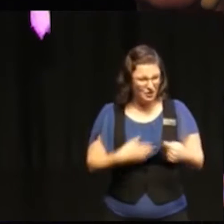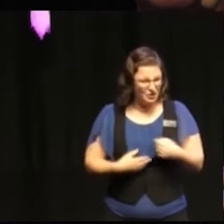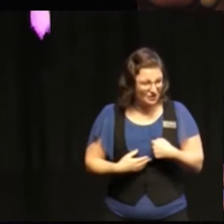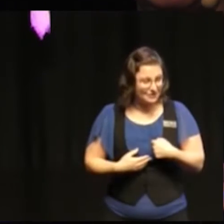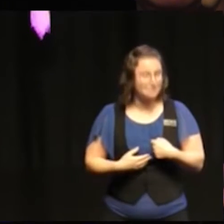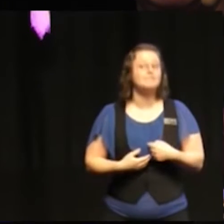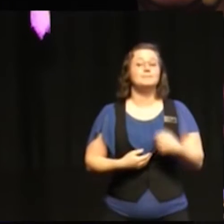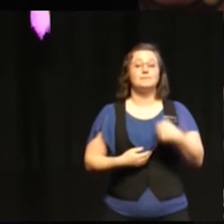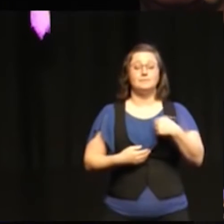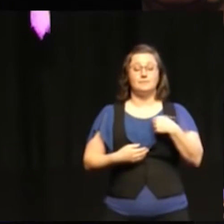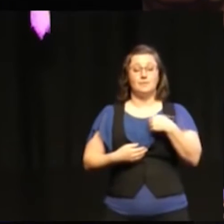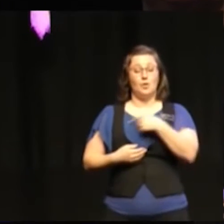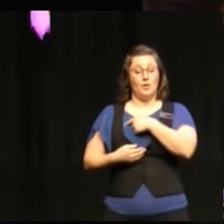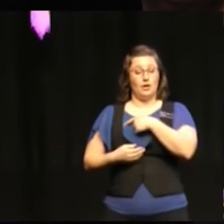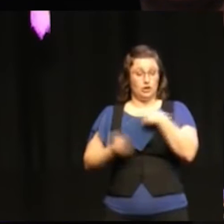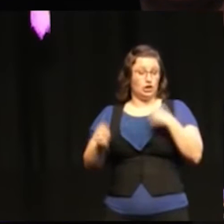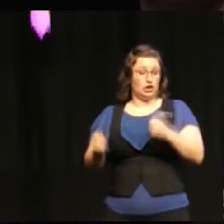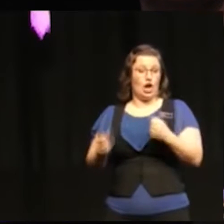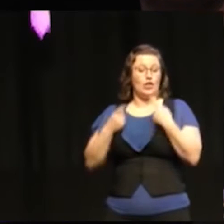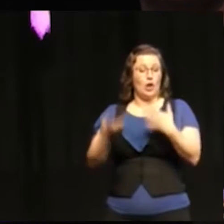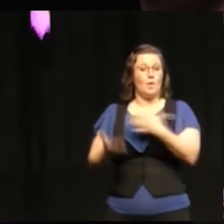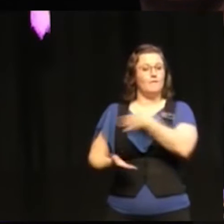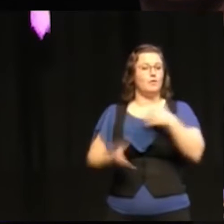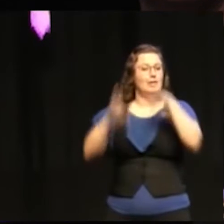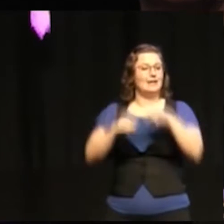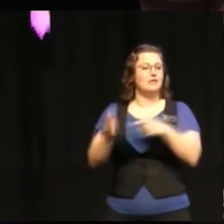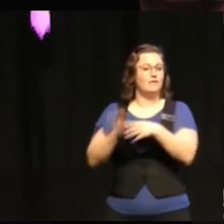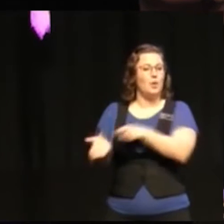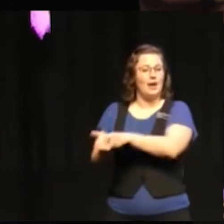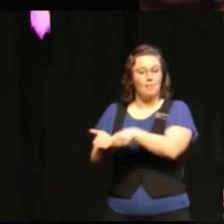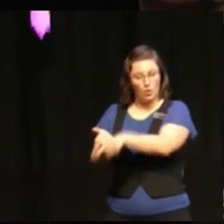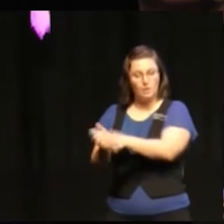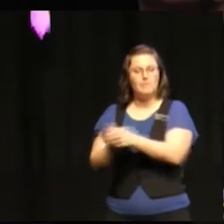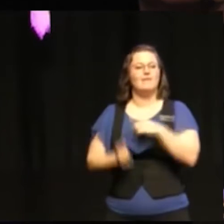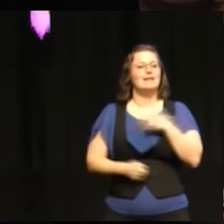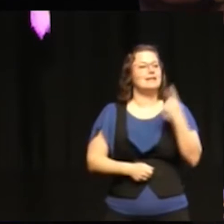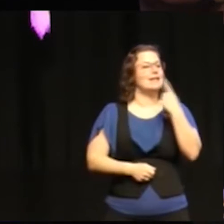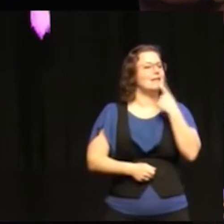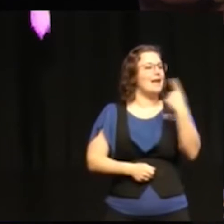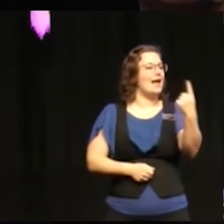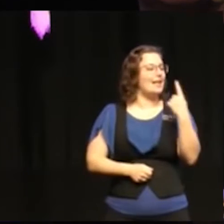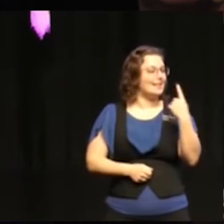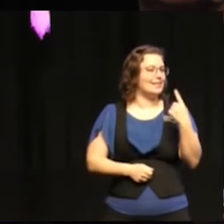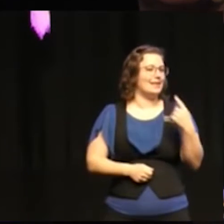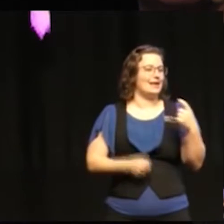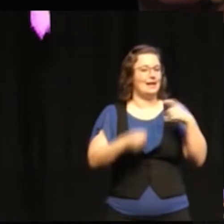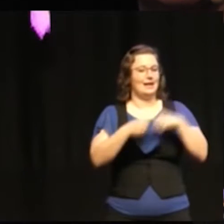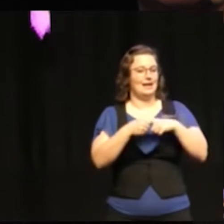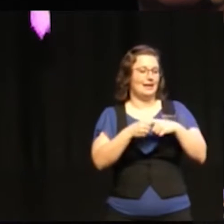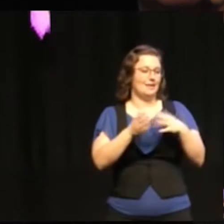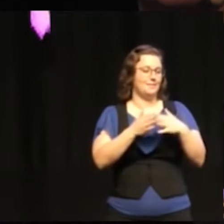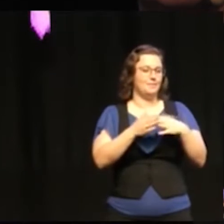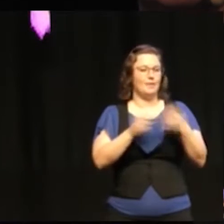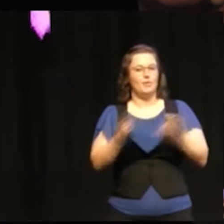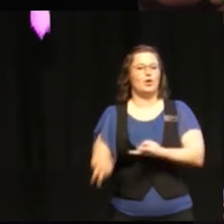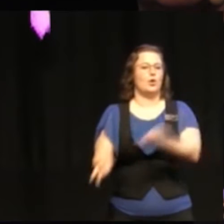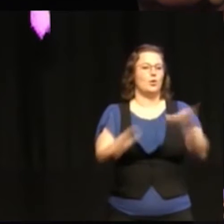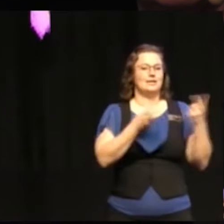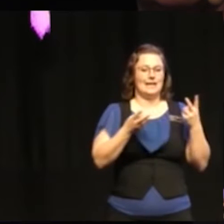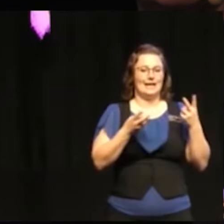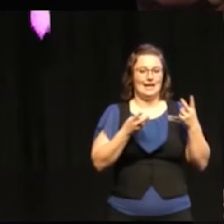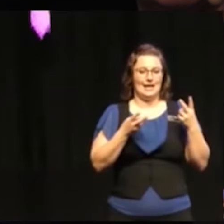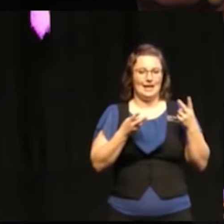Jag ska snart säga vad vi kom fram till, men jag ville bara säga ytterligare en sak om universellad salivitet.